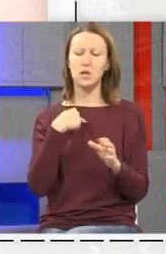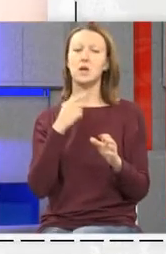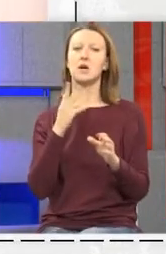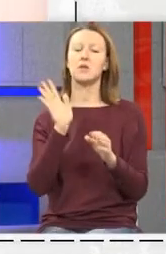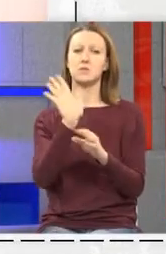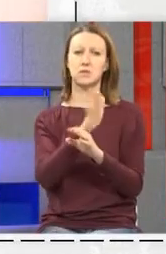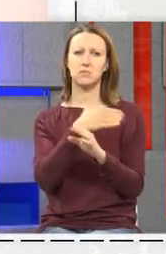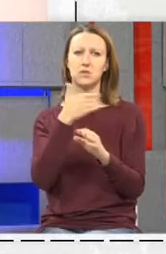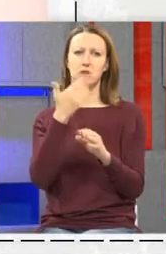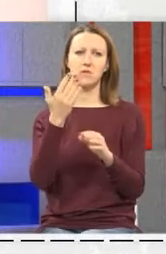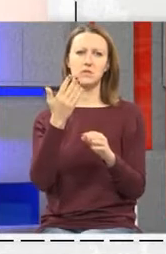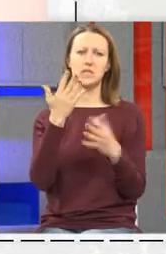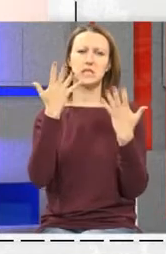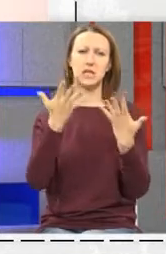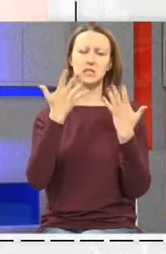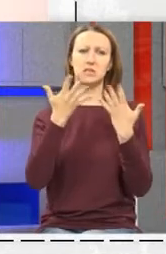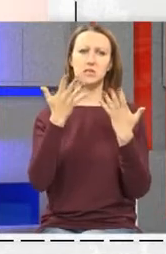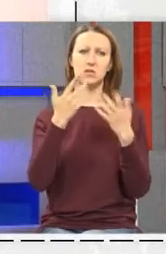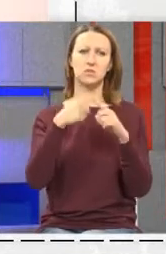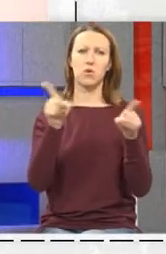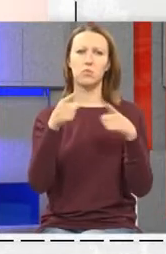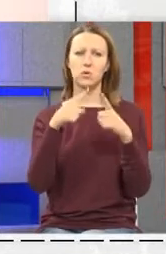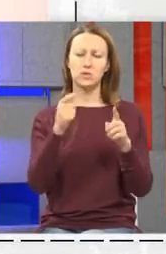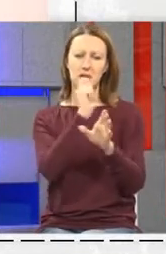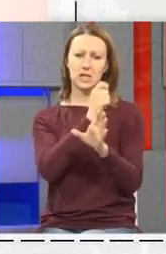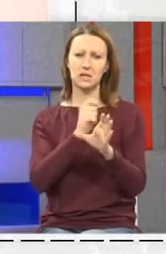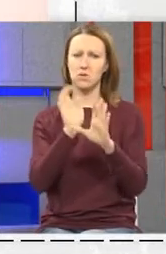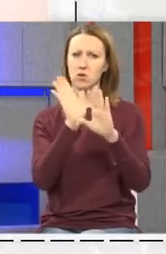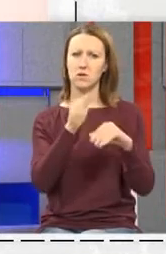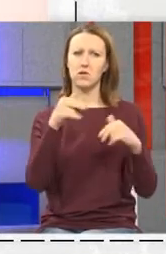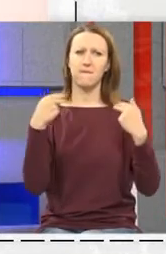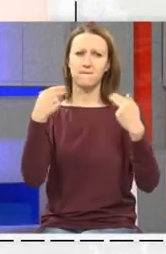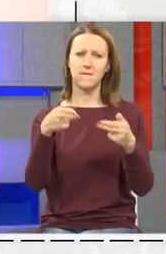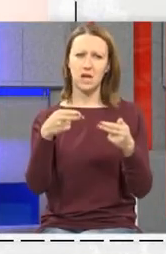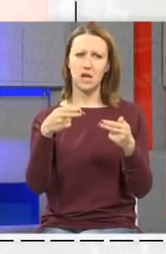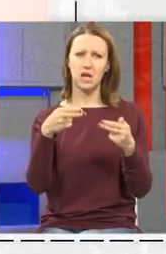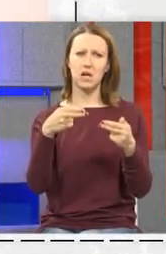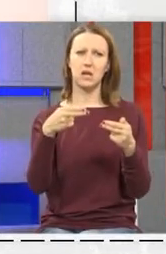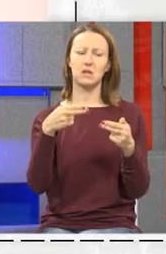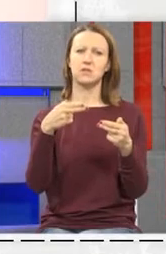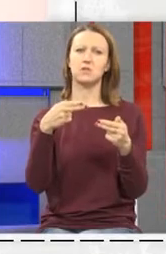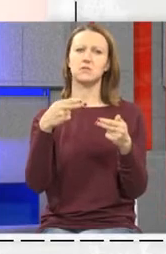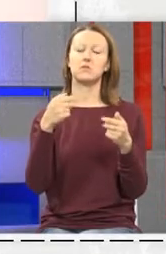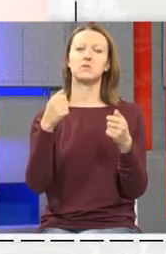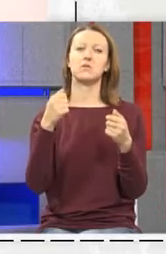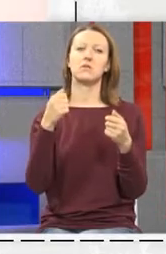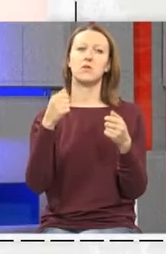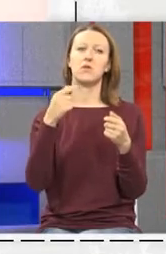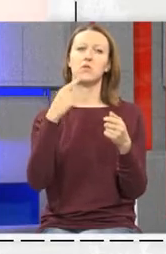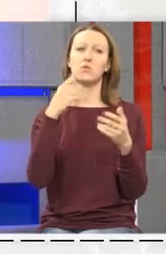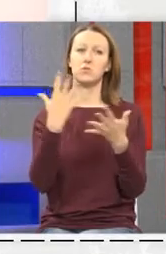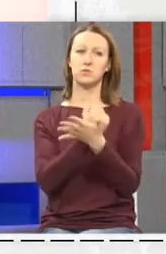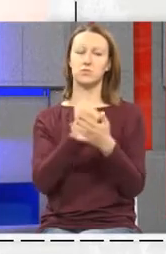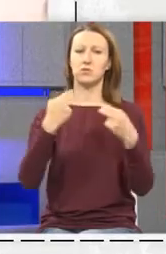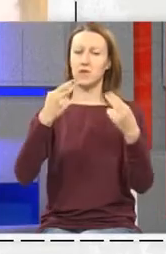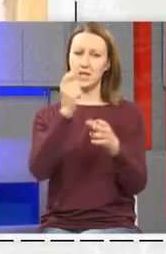Zapostavio sam Za njih deseta godina Zbog muzike kiparstvo Ali sam se vratio njemu Po mene vrlo